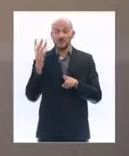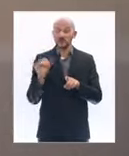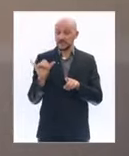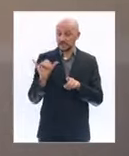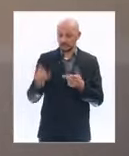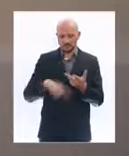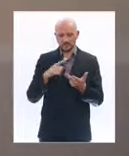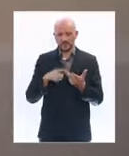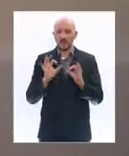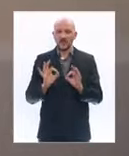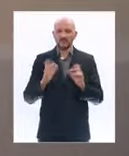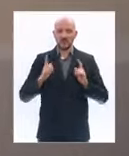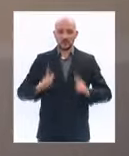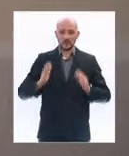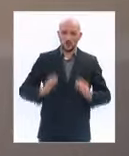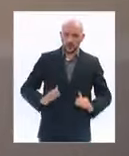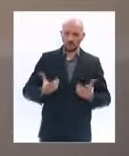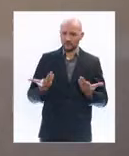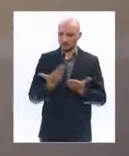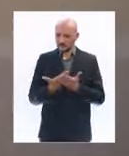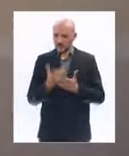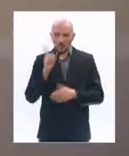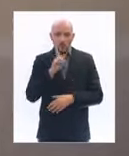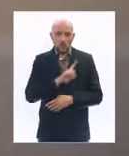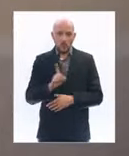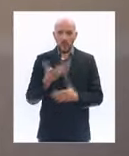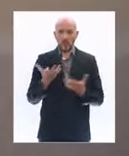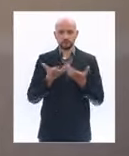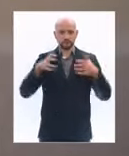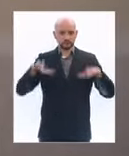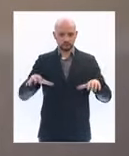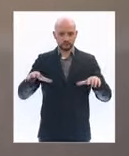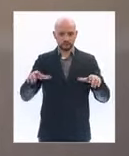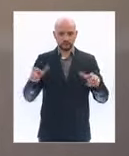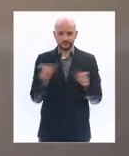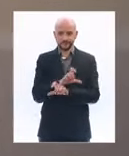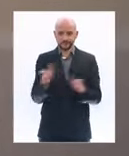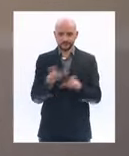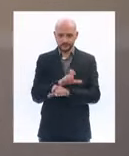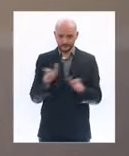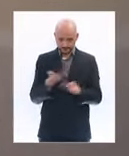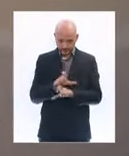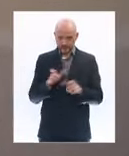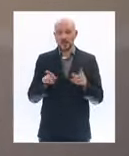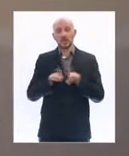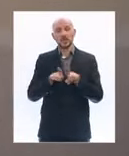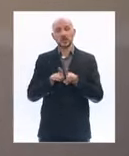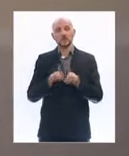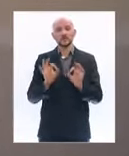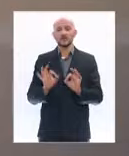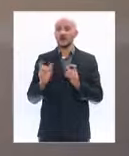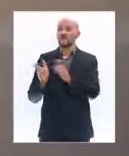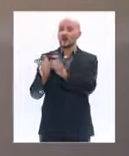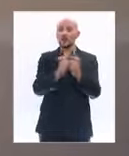collège et lycée. Pourquoi pas imposer un fonctionnement en demi-groupe ? Enfin, cinq jours de télétravail sur cinq aux entreprises qui peuvent se le